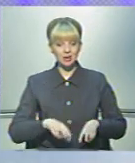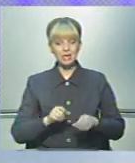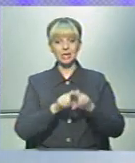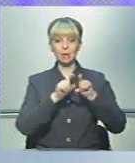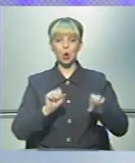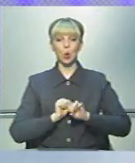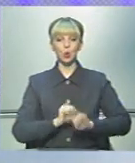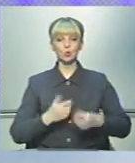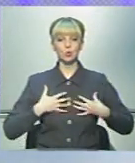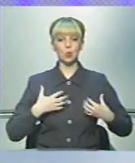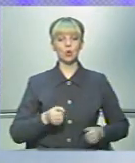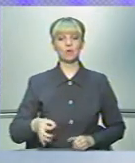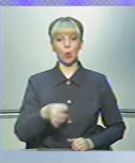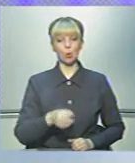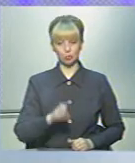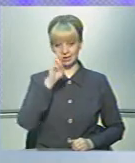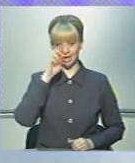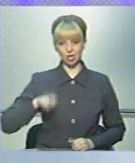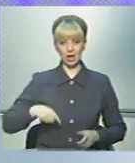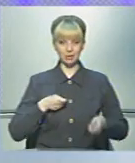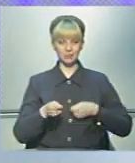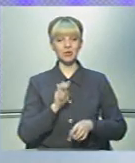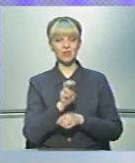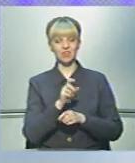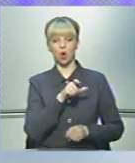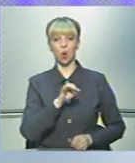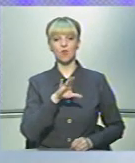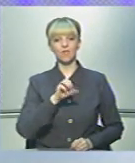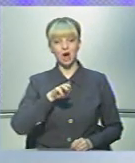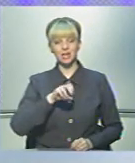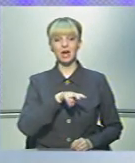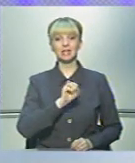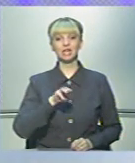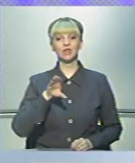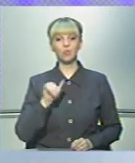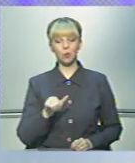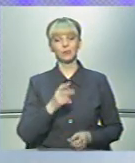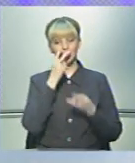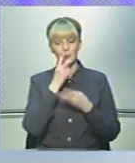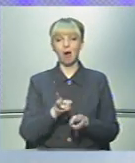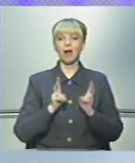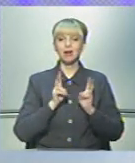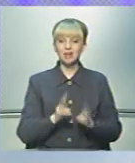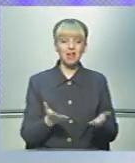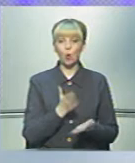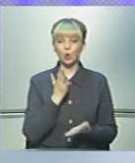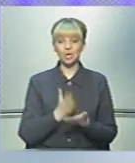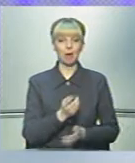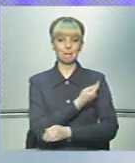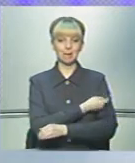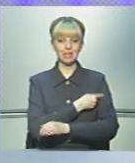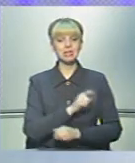Департаменту охорони здоров'я облдержадміністрації відвідували Хорватію та Литву. І бачили, якої ж є